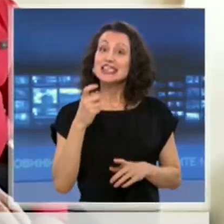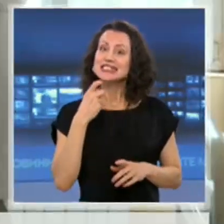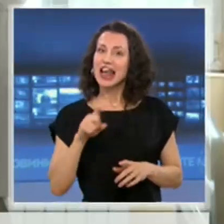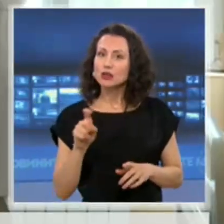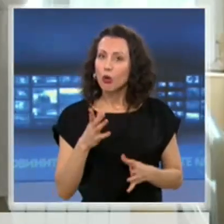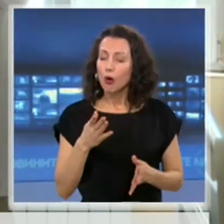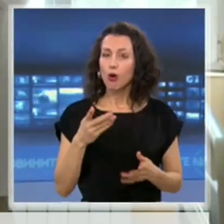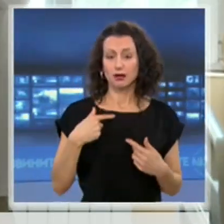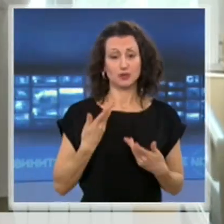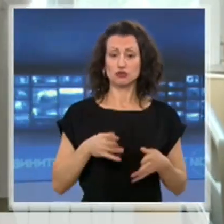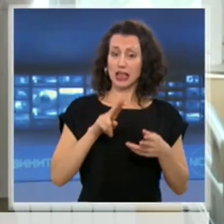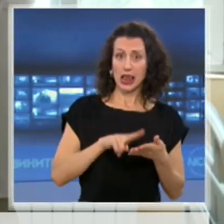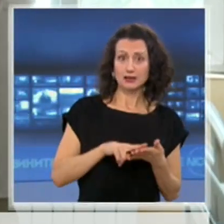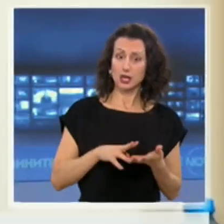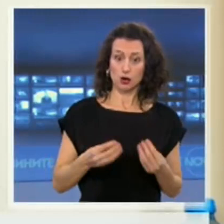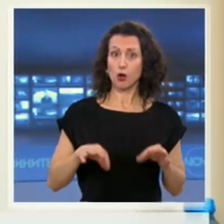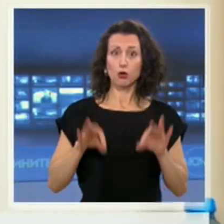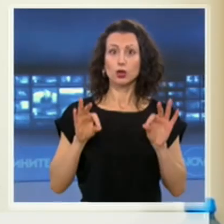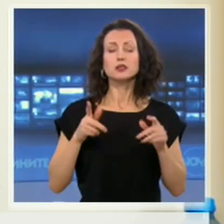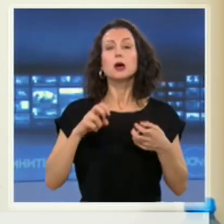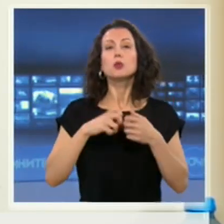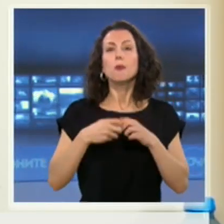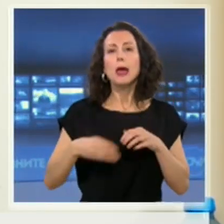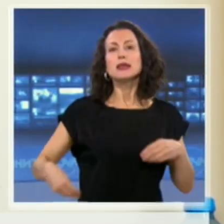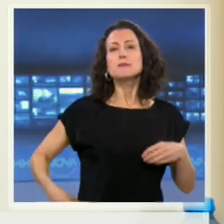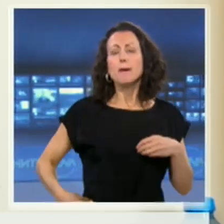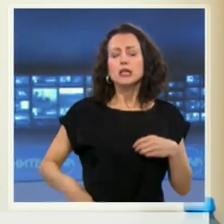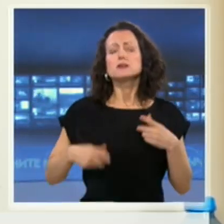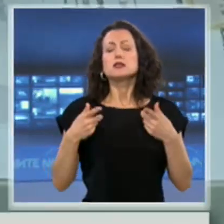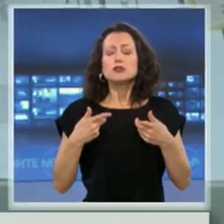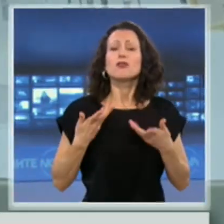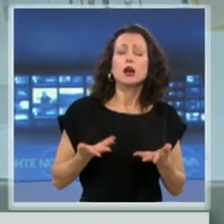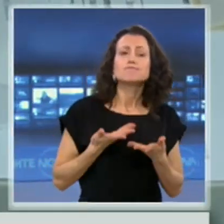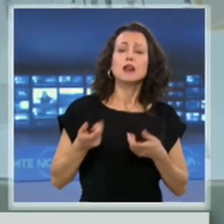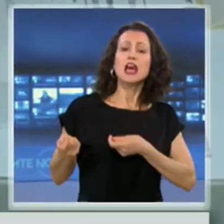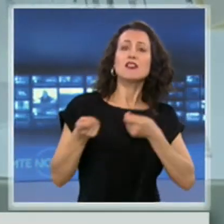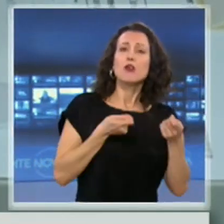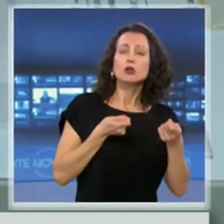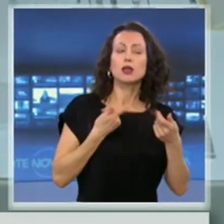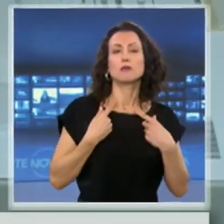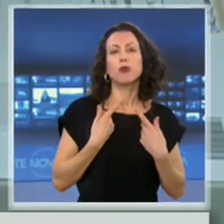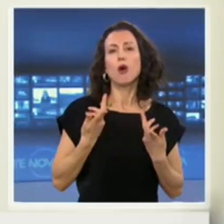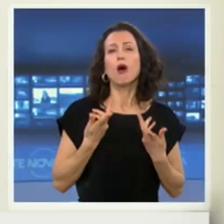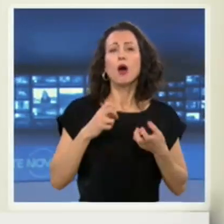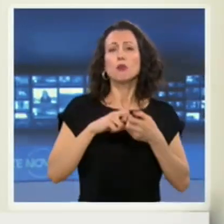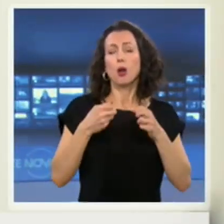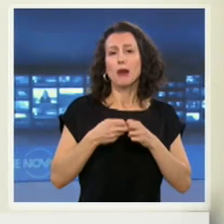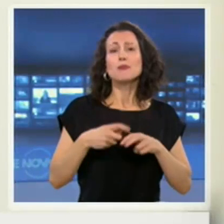Проблеми с бъбреците водят Златко в клиниката по нефрология. Състоянието на мъжа е сериозно, а изходите за него са два.